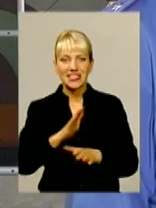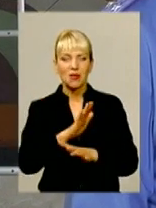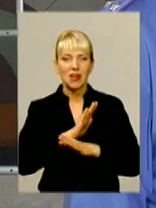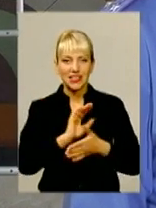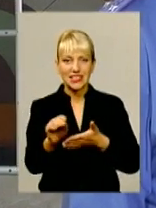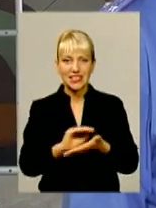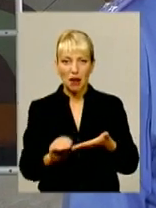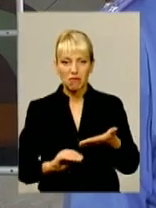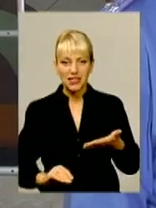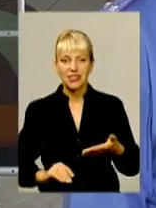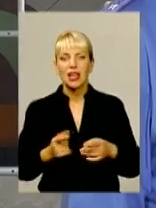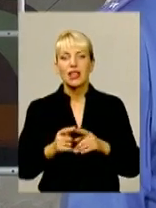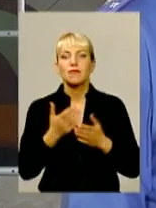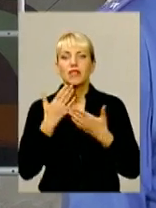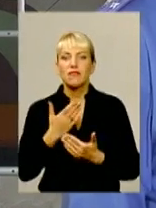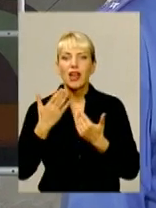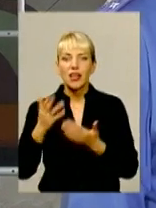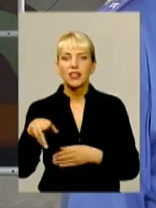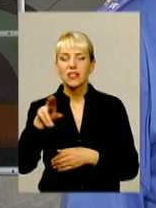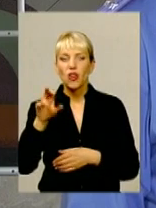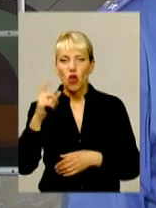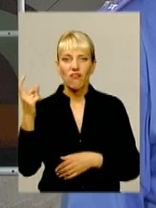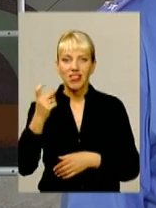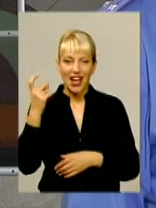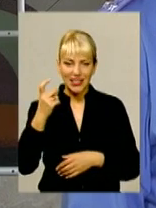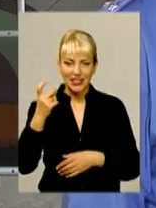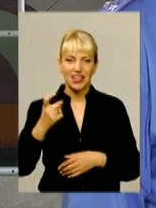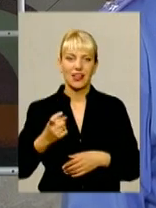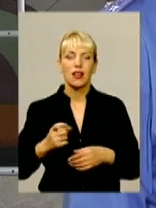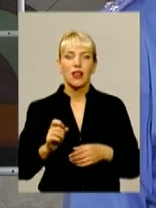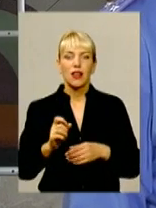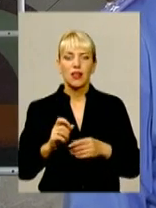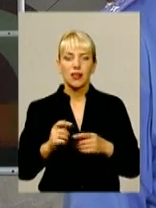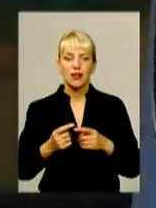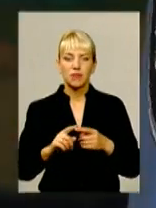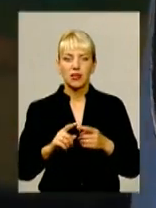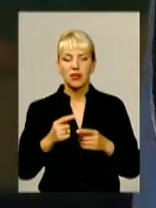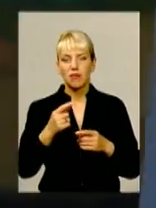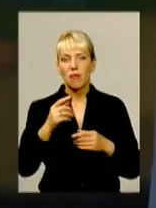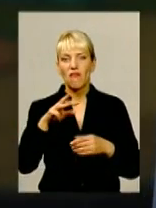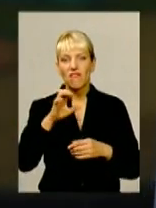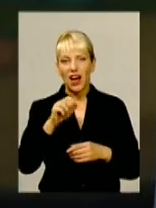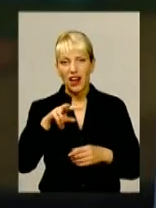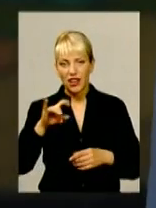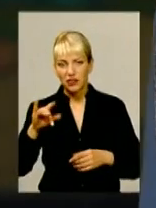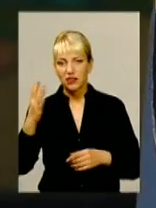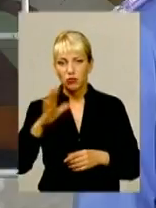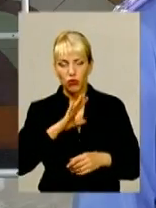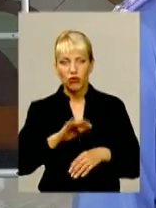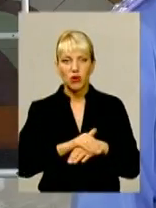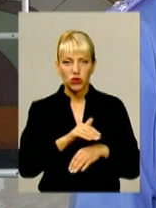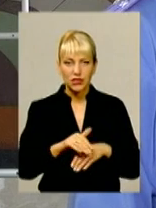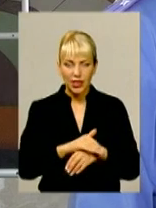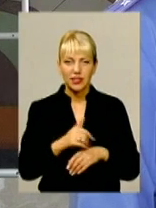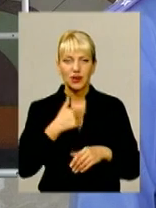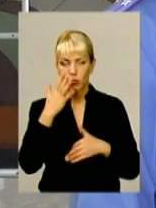дослідно, Валєра, ти був до мене милосердний, пробачений. Під час заясування обставин встановлено попередньо,